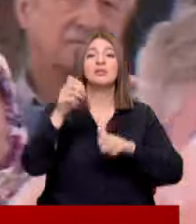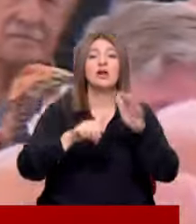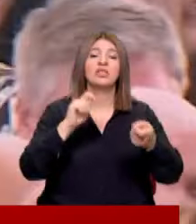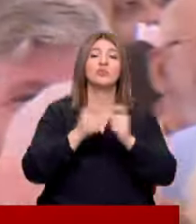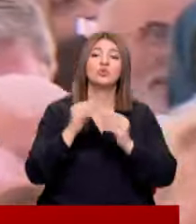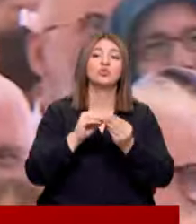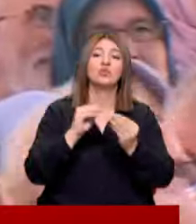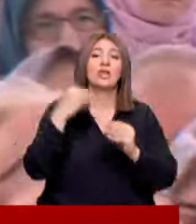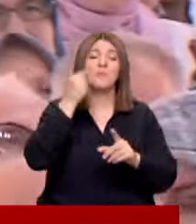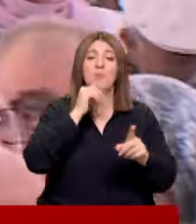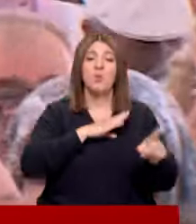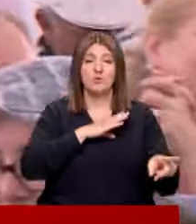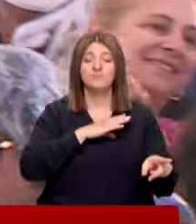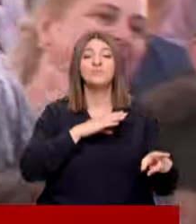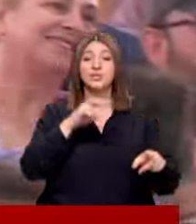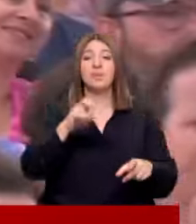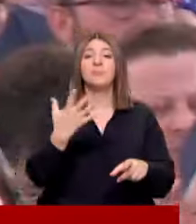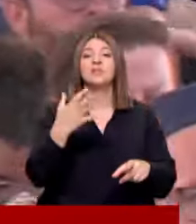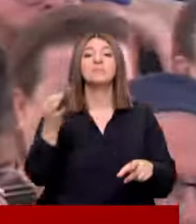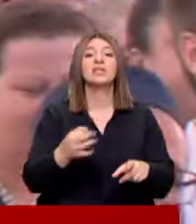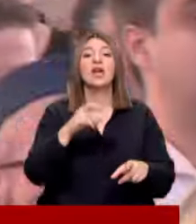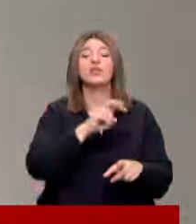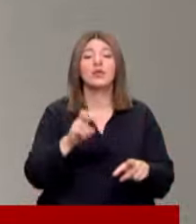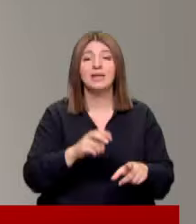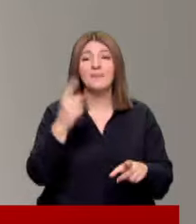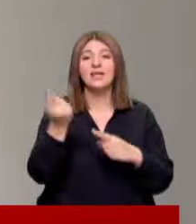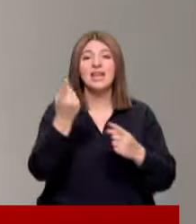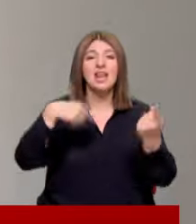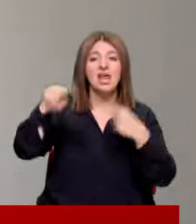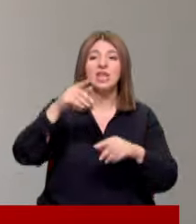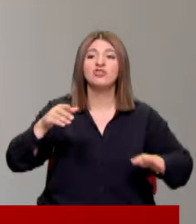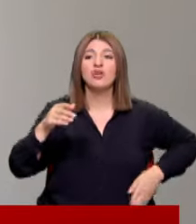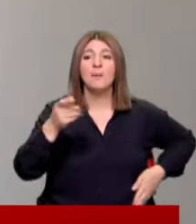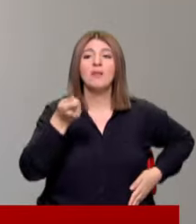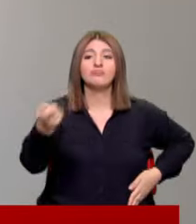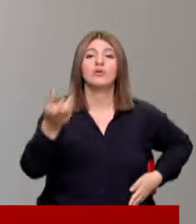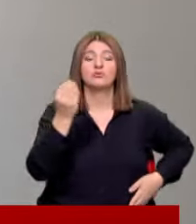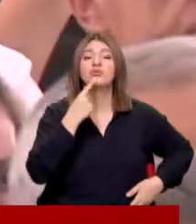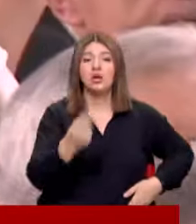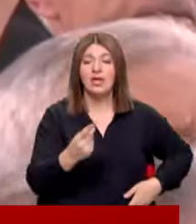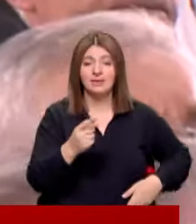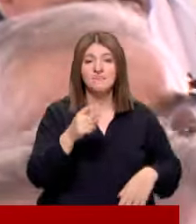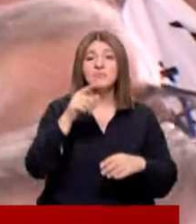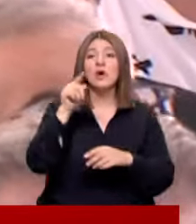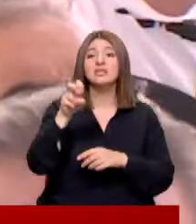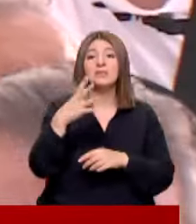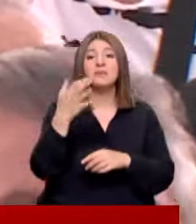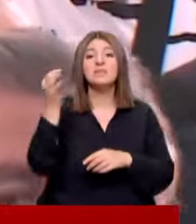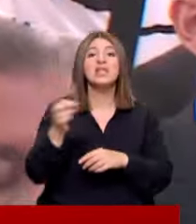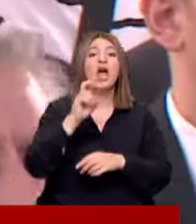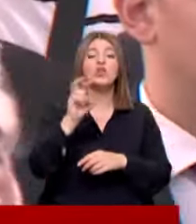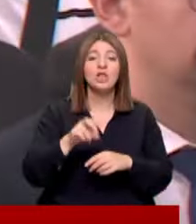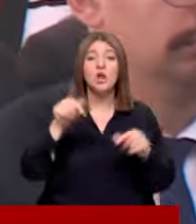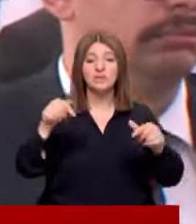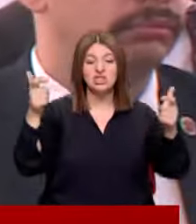çevirmekle suçladı Ekrem İmamoğlu 85 milyar doların birilerinin cebine gittiğini ileri sürdü O 85 milyar